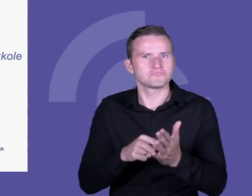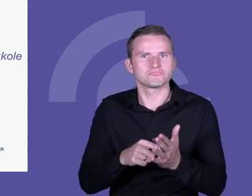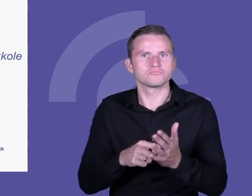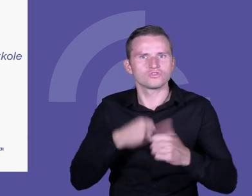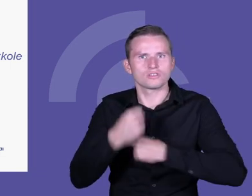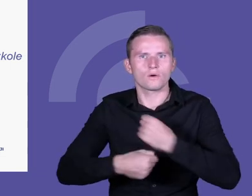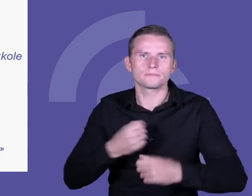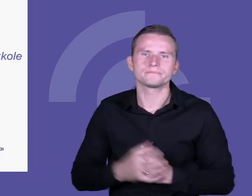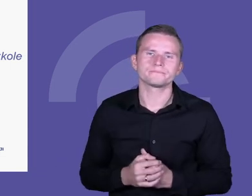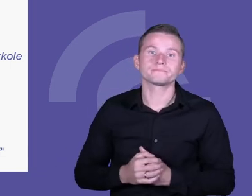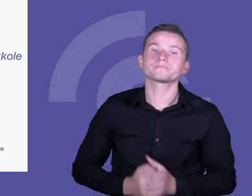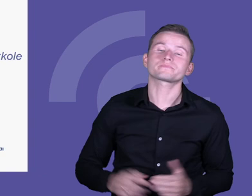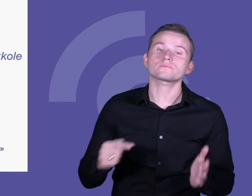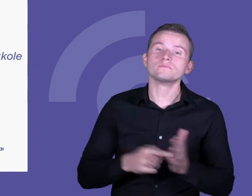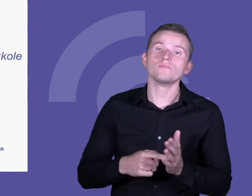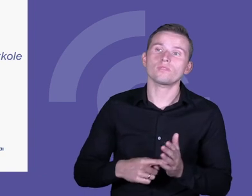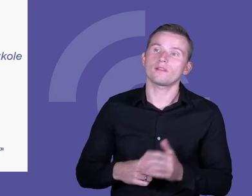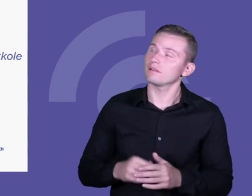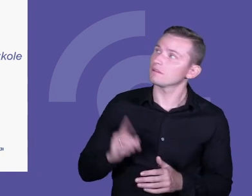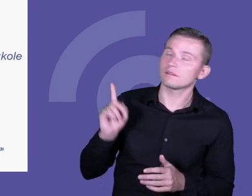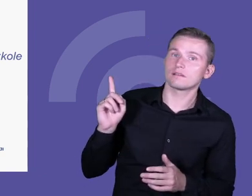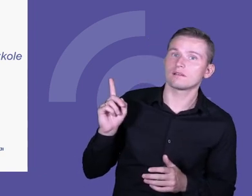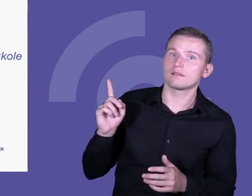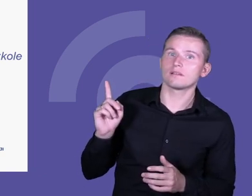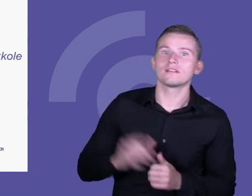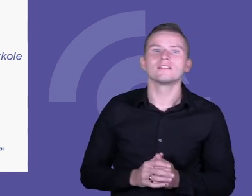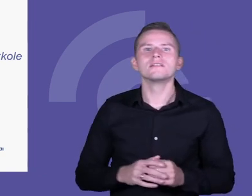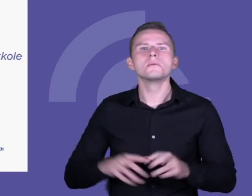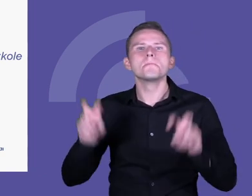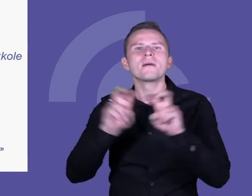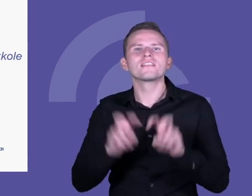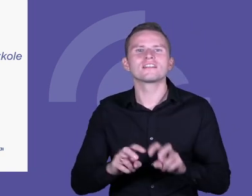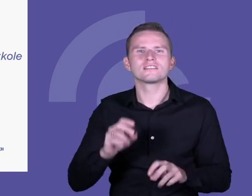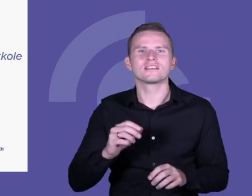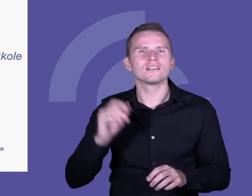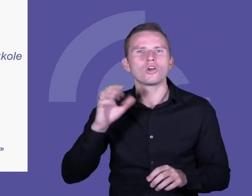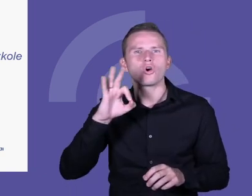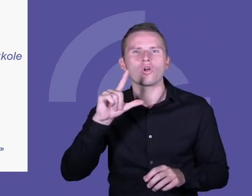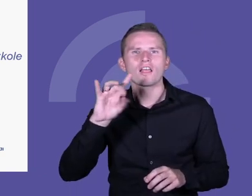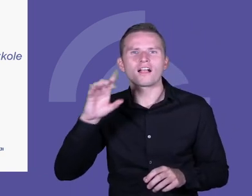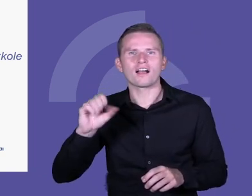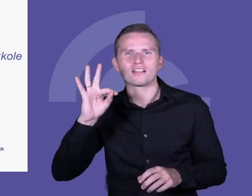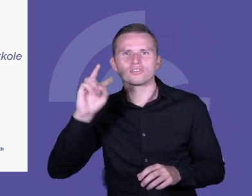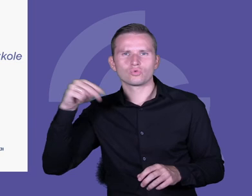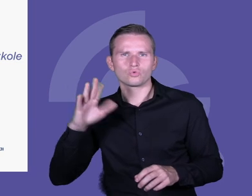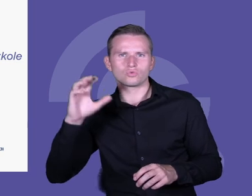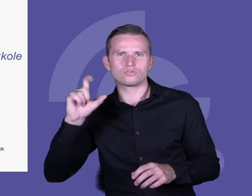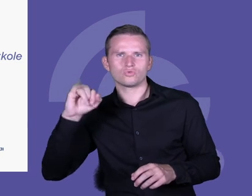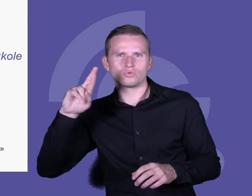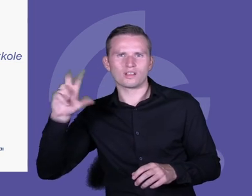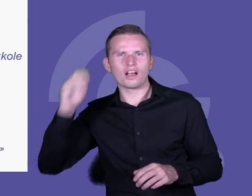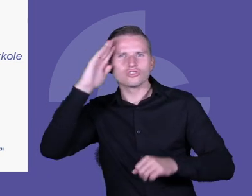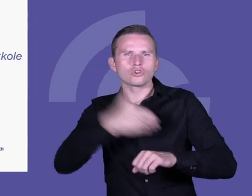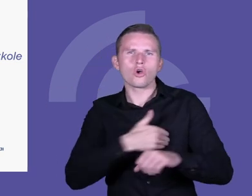jest takie badanie, które przeprowadziła Olga tuż w ciurka w swojej klasie projektowej w szkole podstawowej w